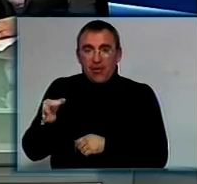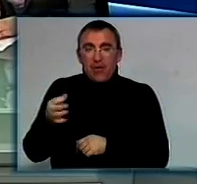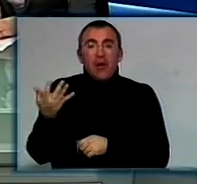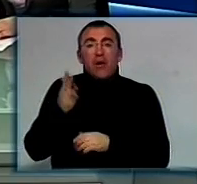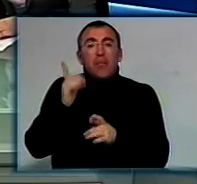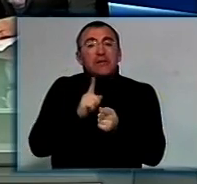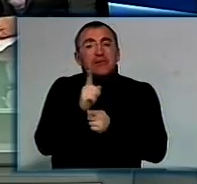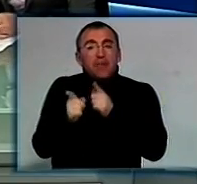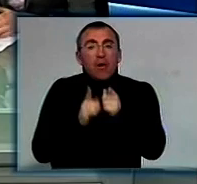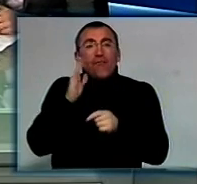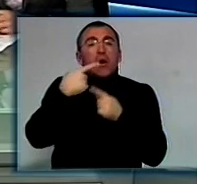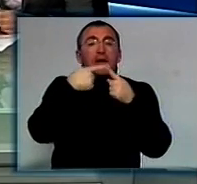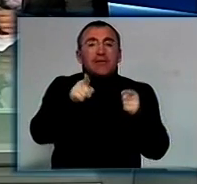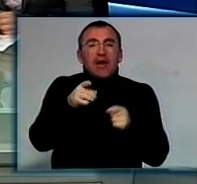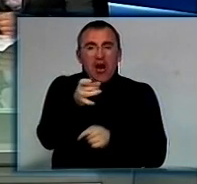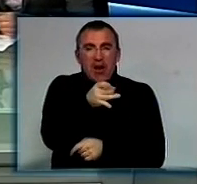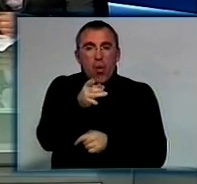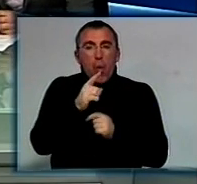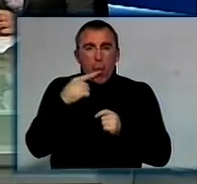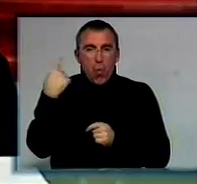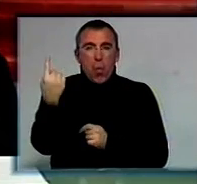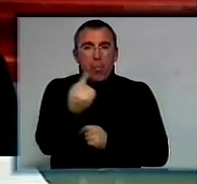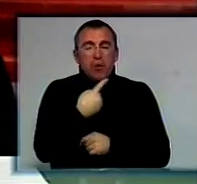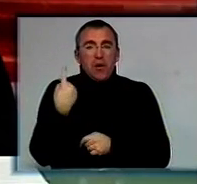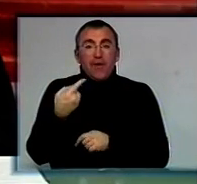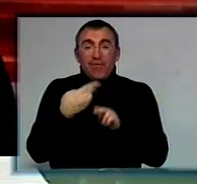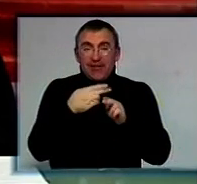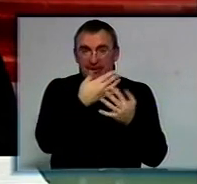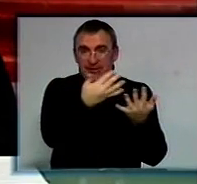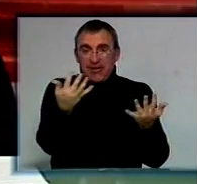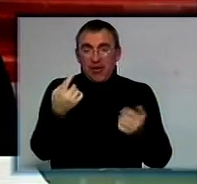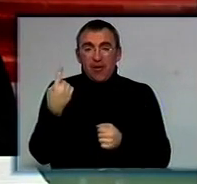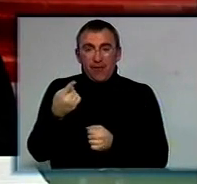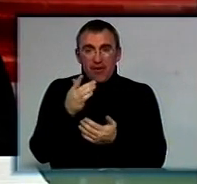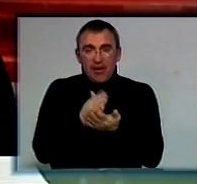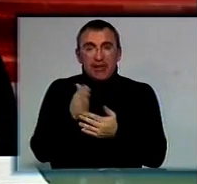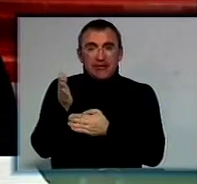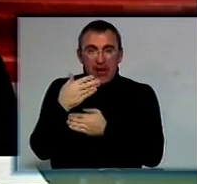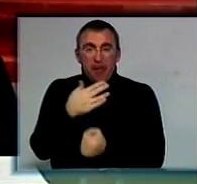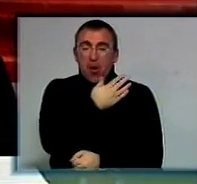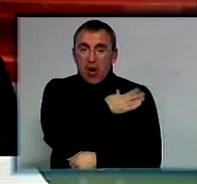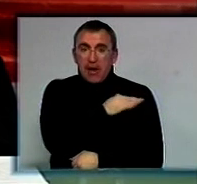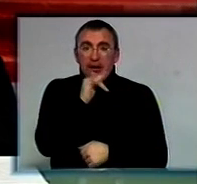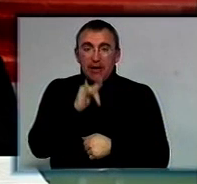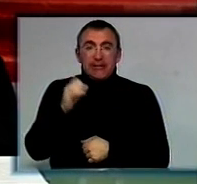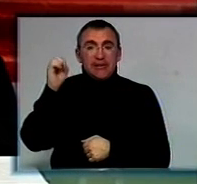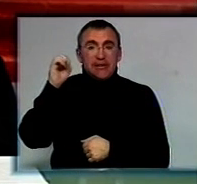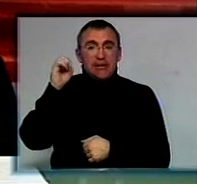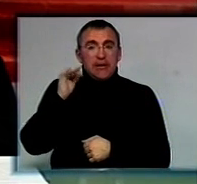у інших районах області? В цих районах, ви маєте на увазі Знаменка, Олександрія і